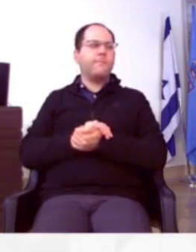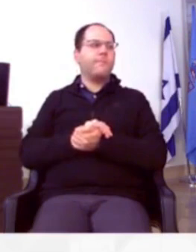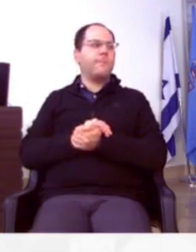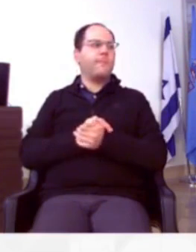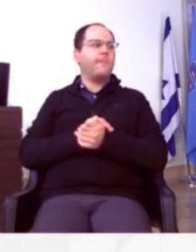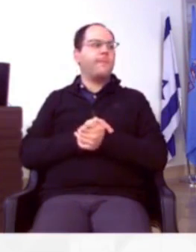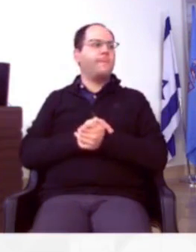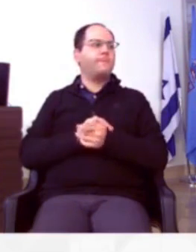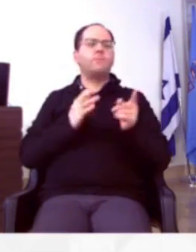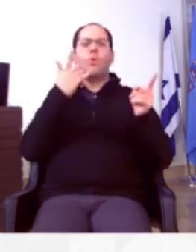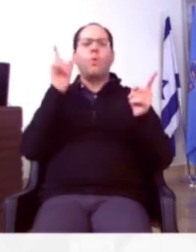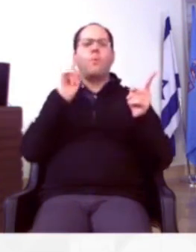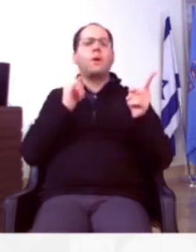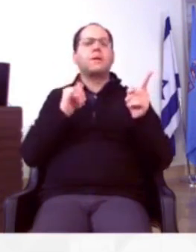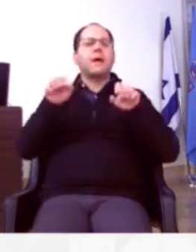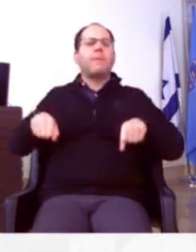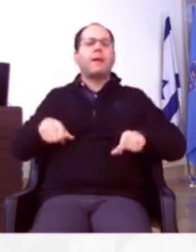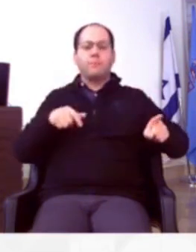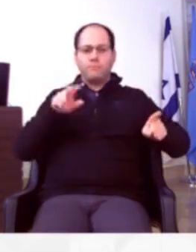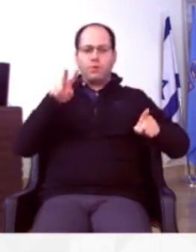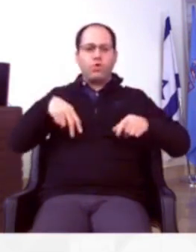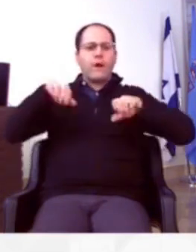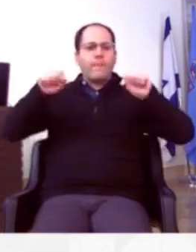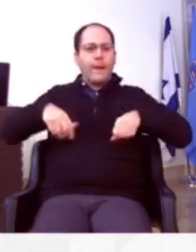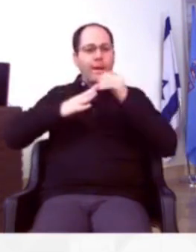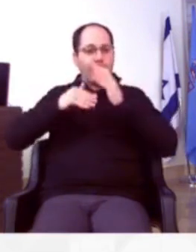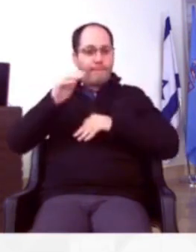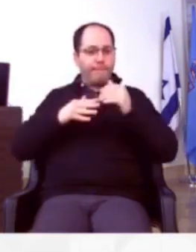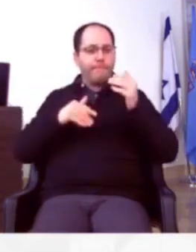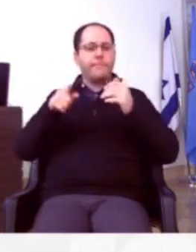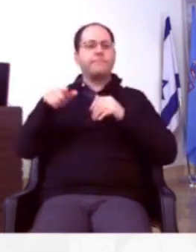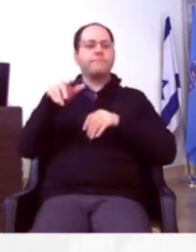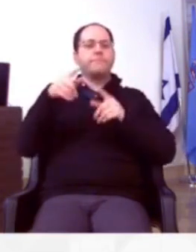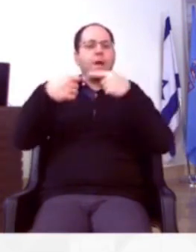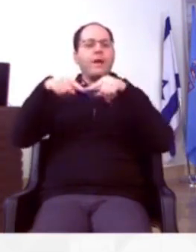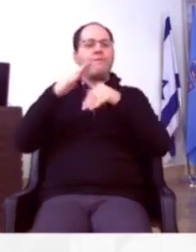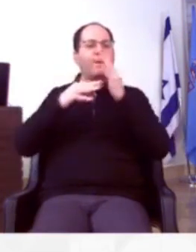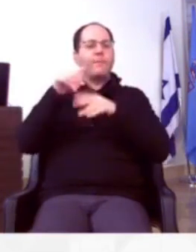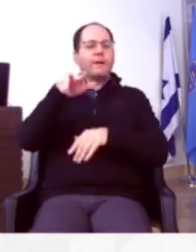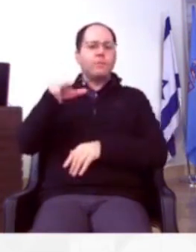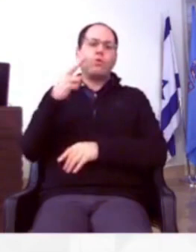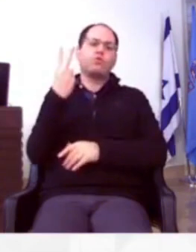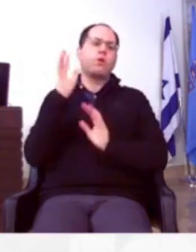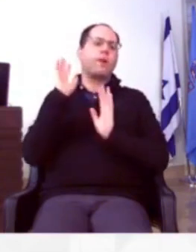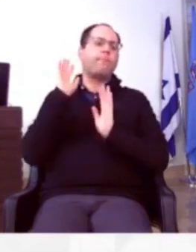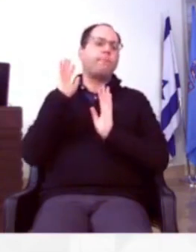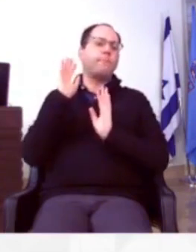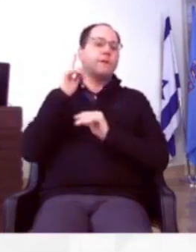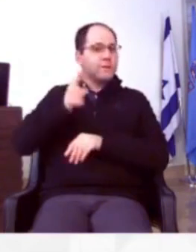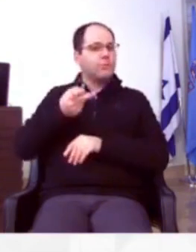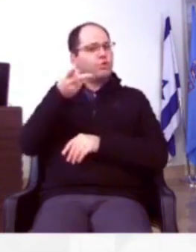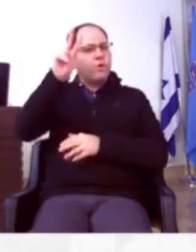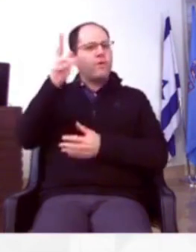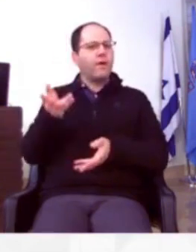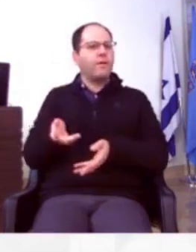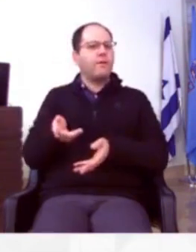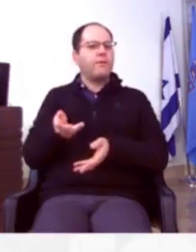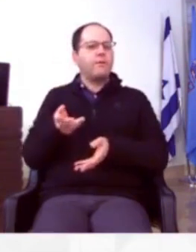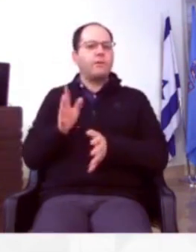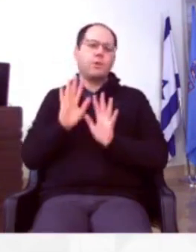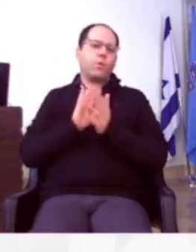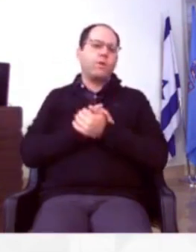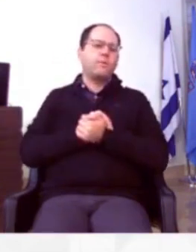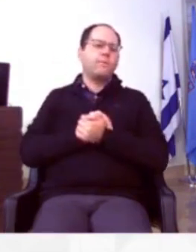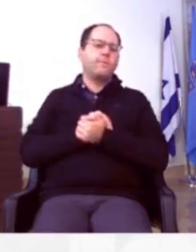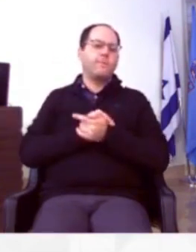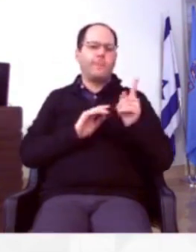תגיד שוב, אתה לא ברור, איזה קבלנים? יש כרגע קבלנים שעובדים בשביל אגף לבנייה ציבורית, רק שניים, היו צריכים להיות הרבה יותר,